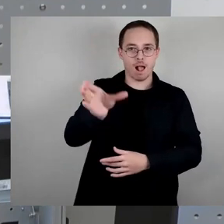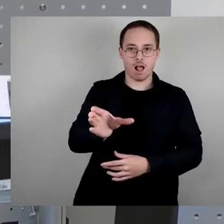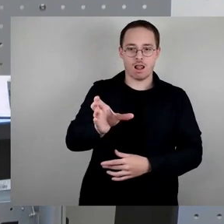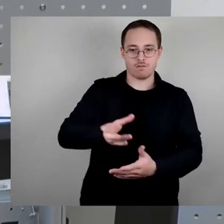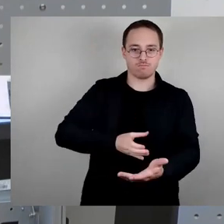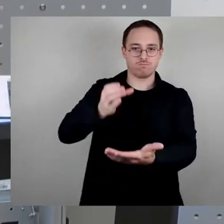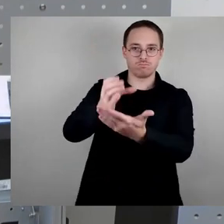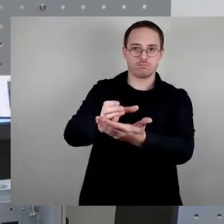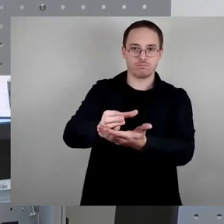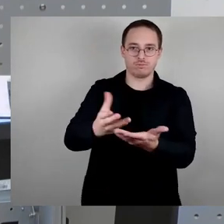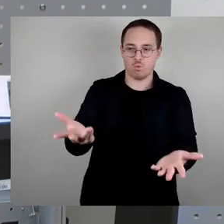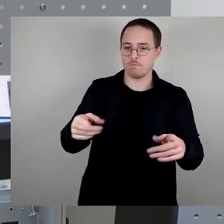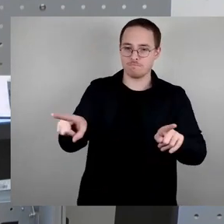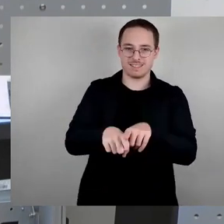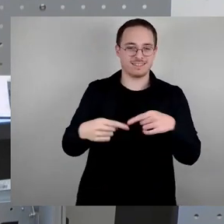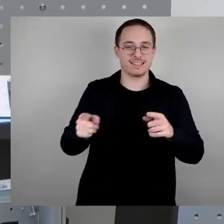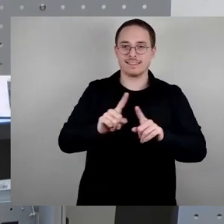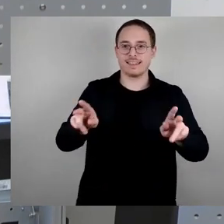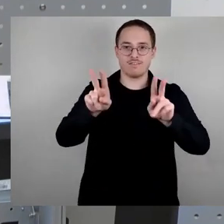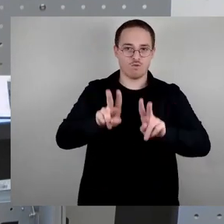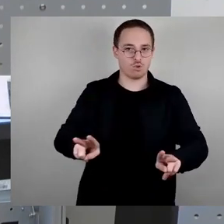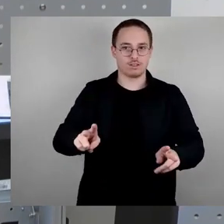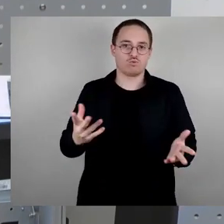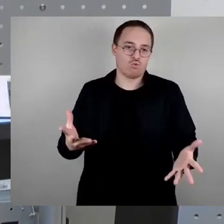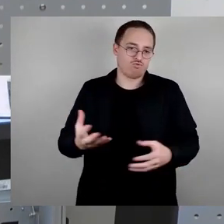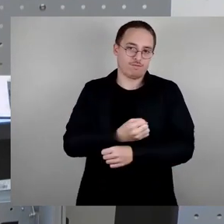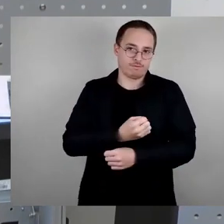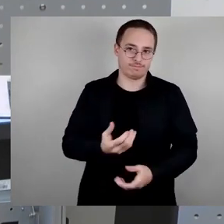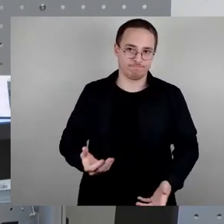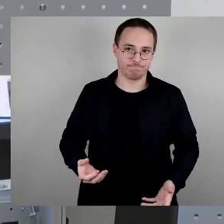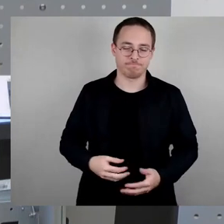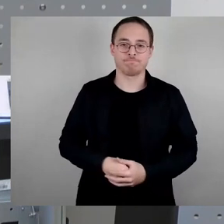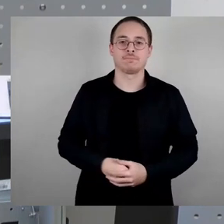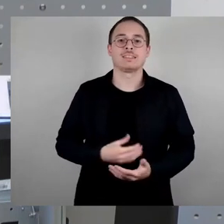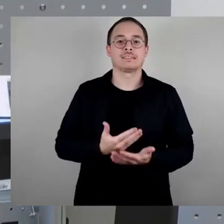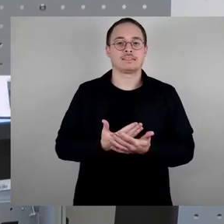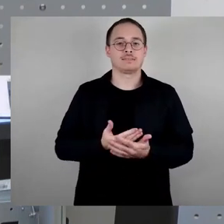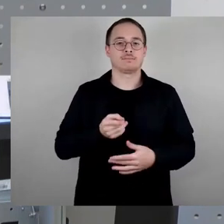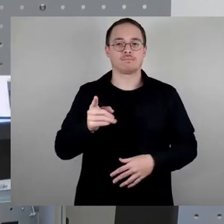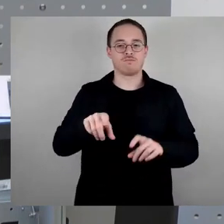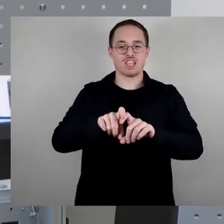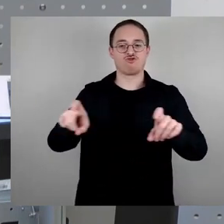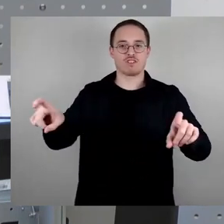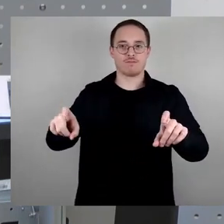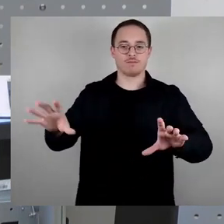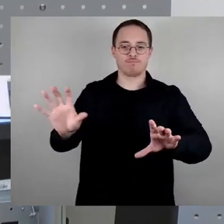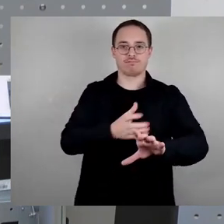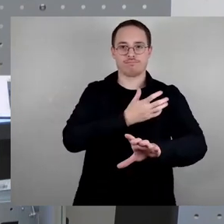Zugang zur Toilettenanlage auf dem Altmarkt als Erinnerungsort. Das Entfernen dieser Inschrift offenbarte weitgreifende